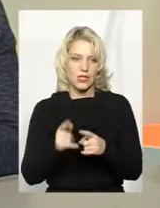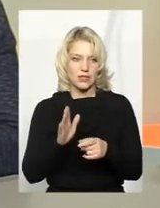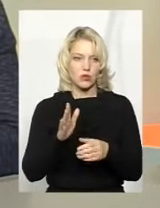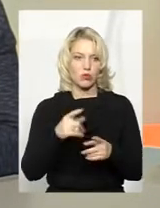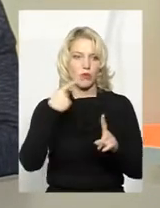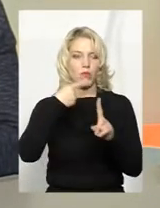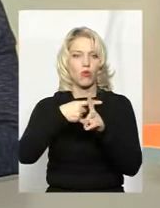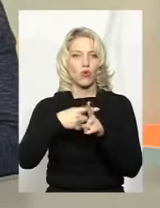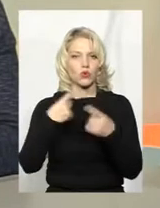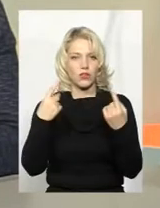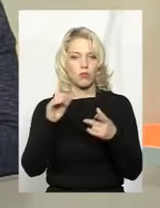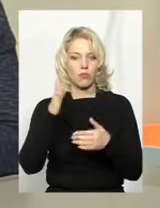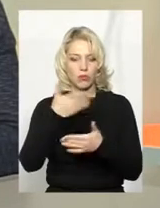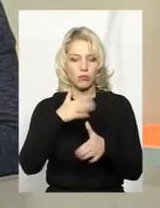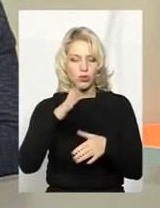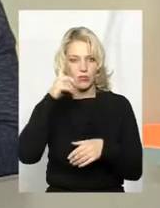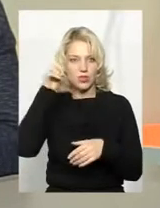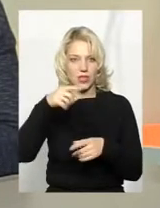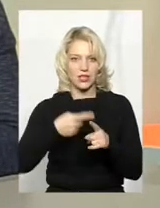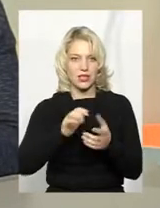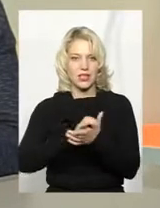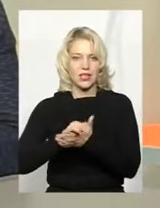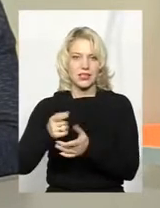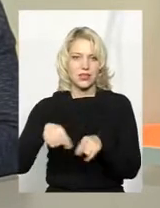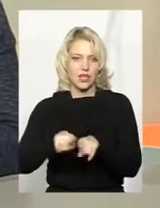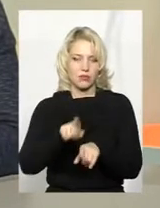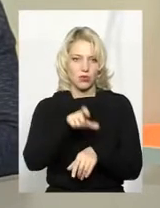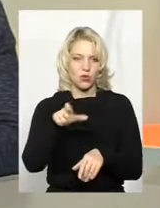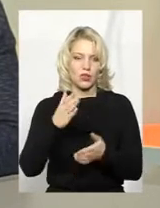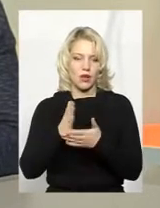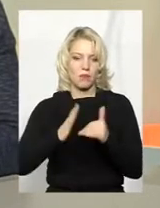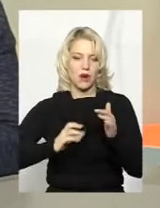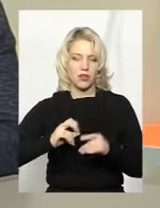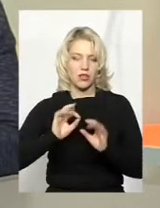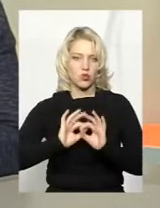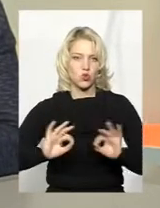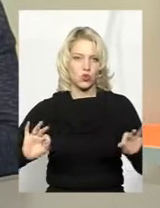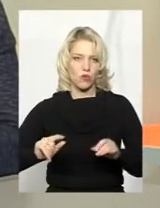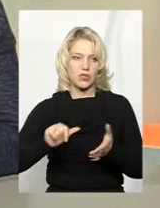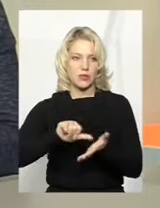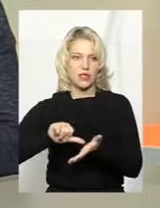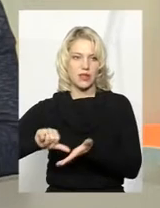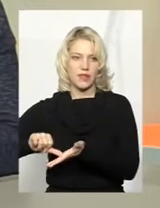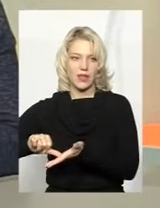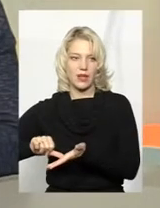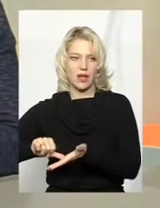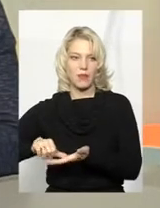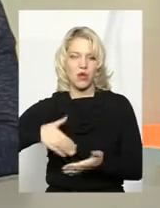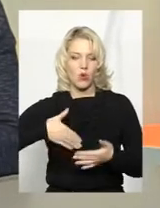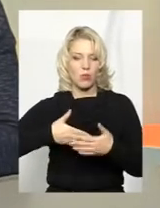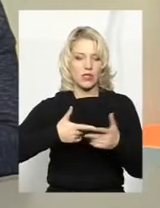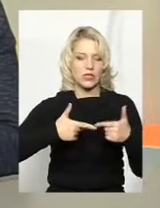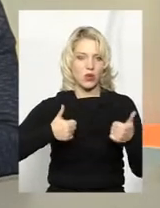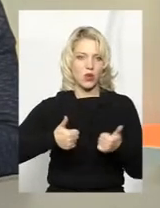величезним плюсом, бо ми вже будемо знати цих людей. У нас є така, наприклад, практика чудова з представниками громадських